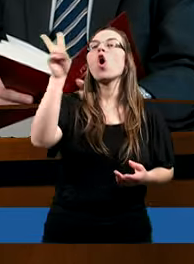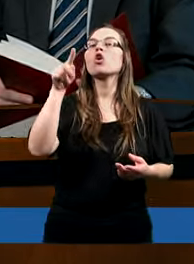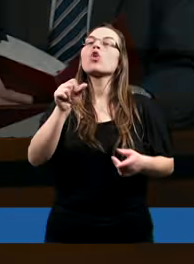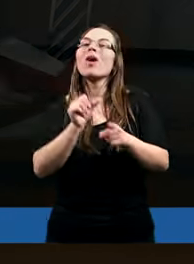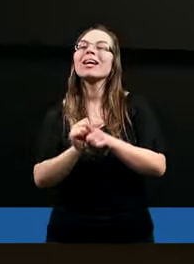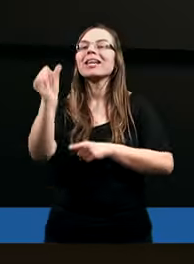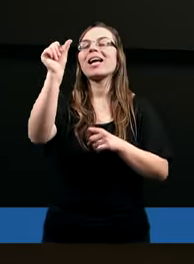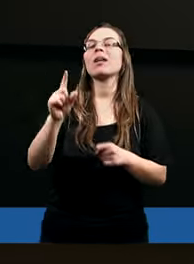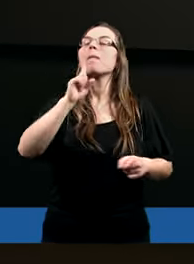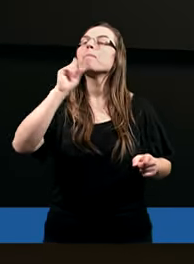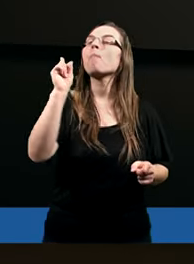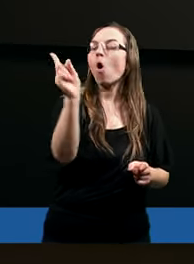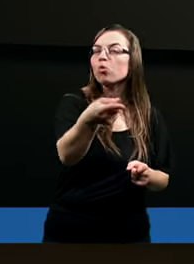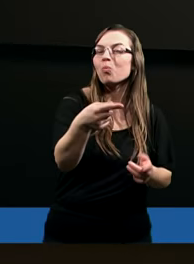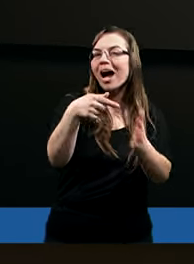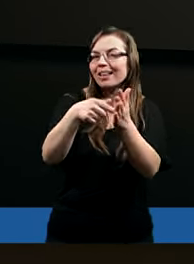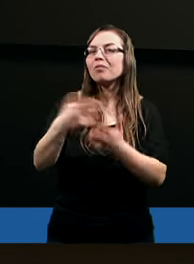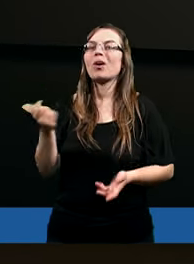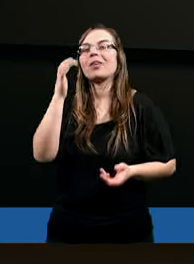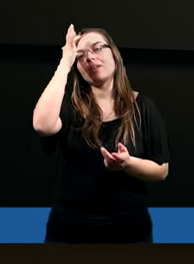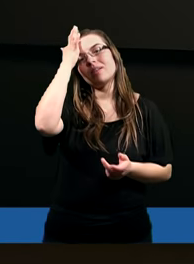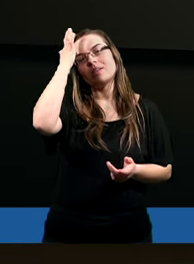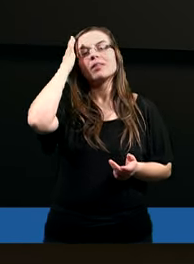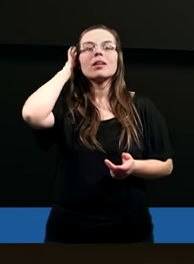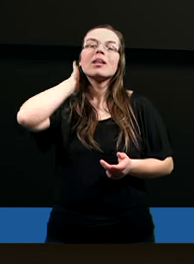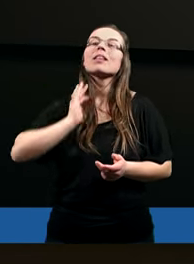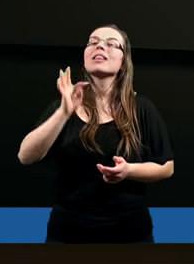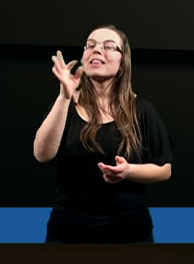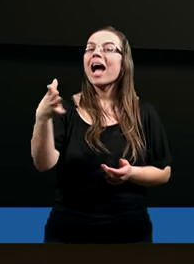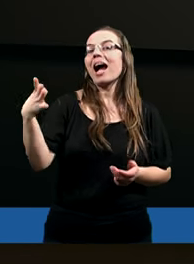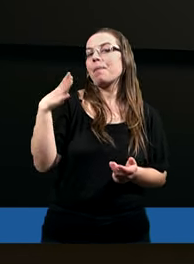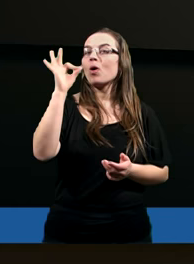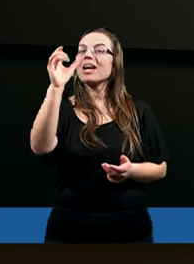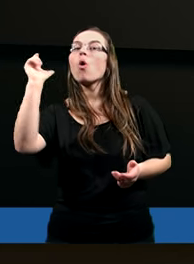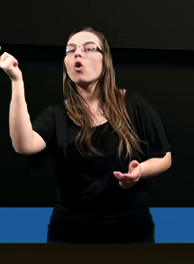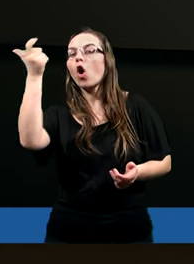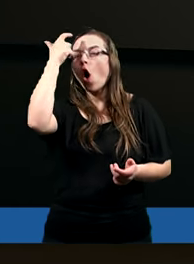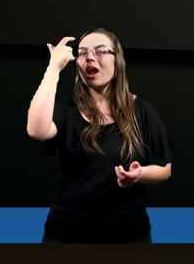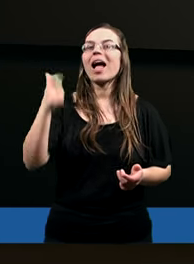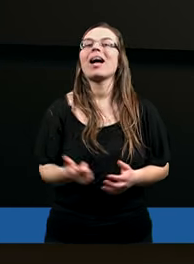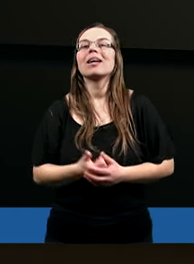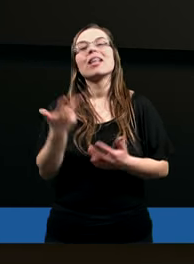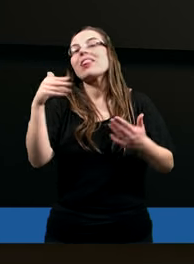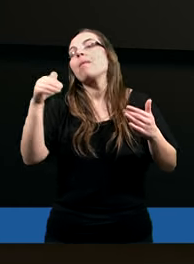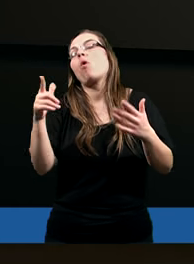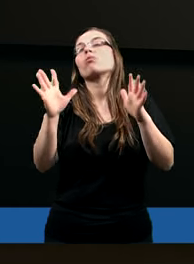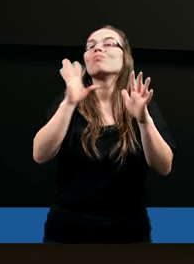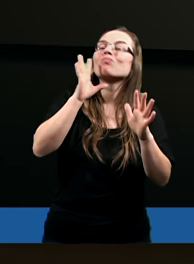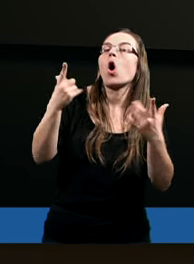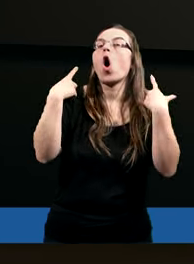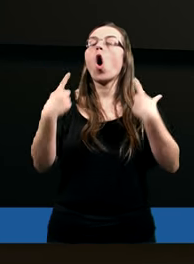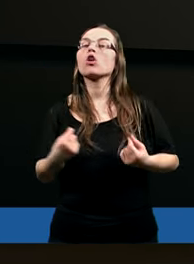posłany. Taka była jego rola. Nie może osobiście